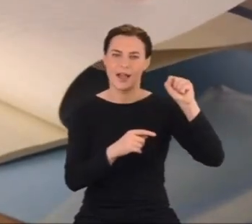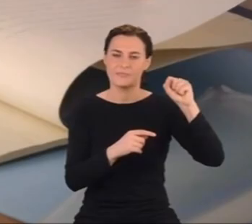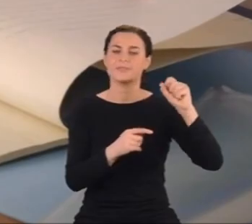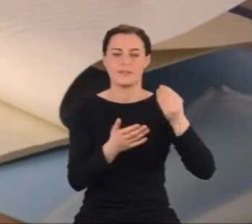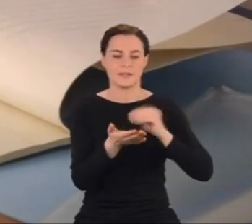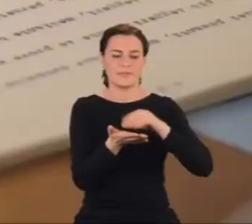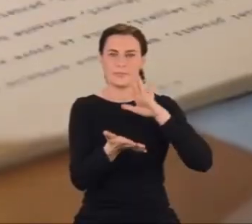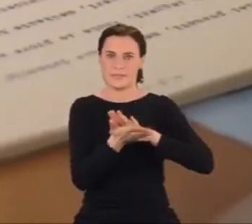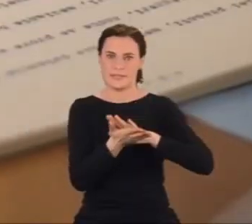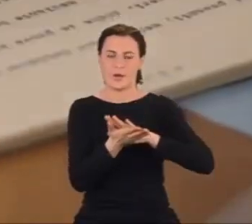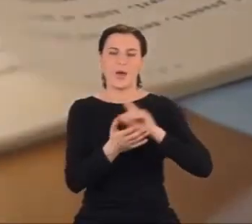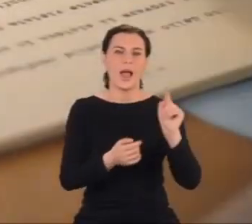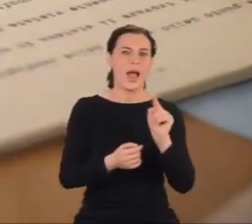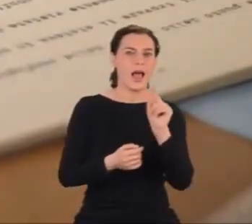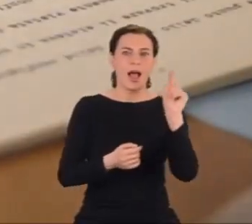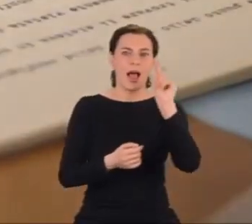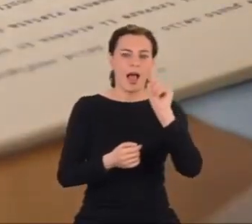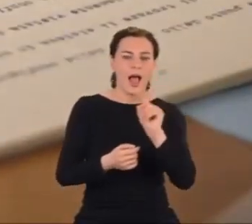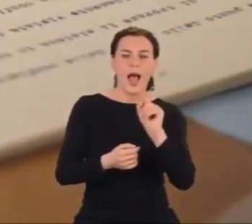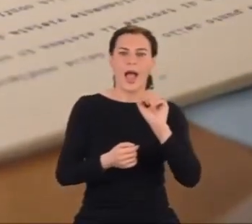w cząstka alfa.